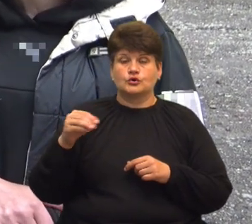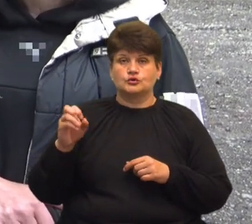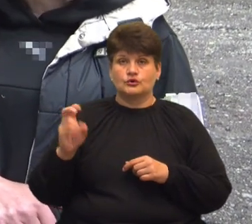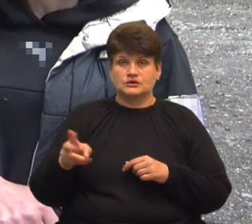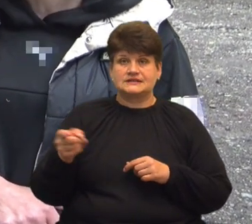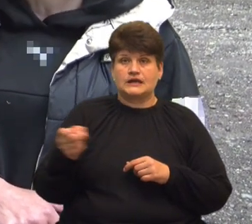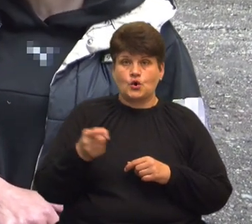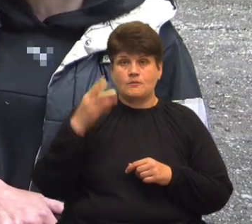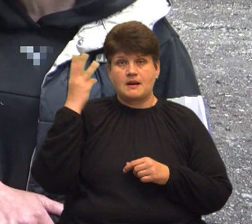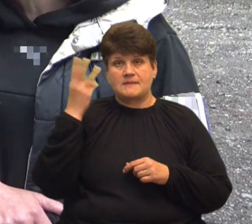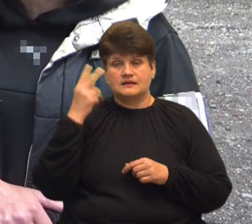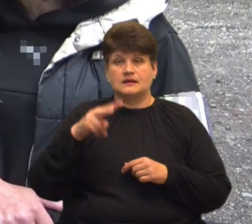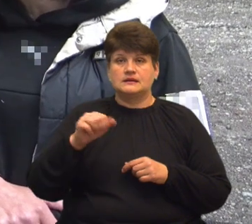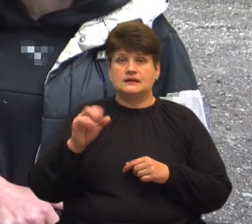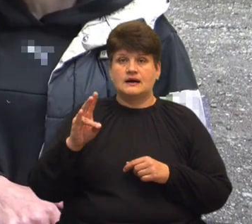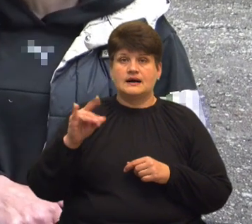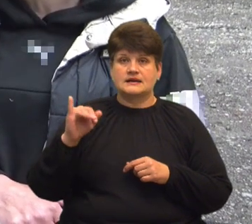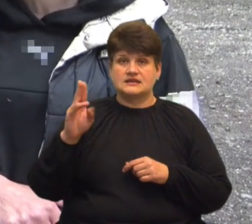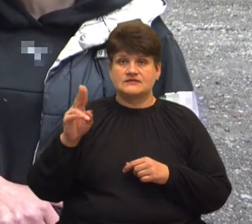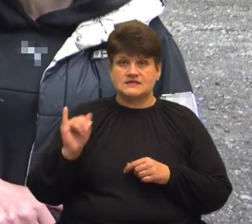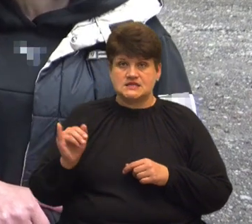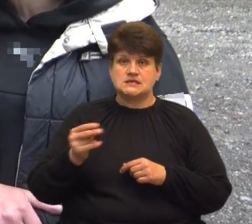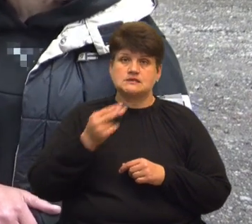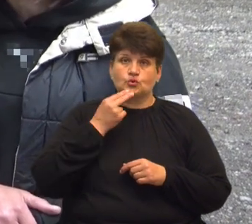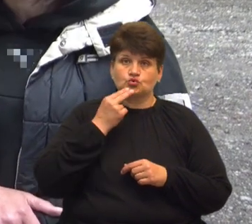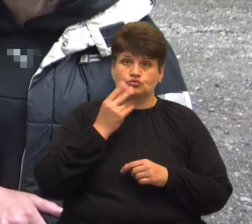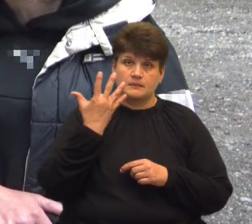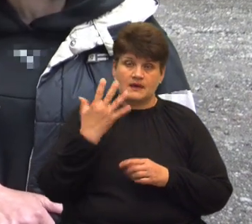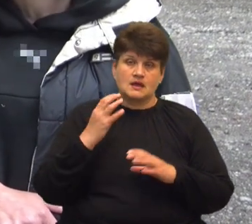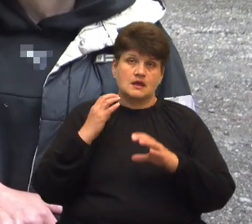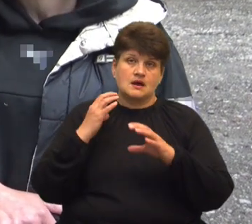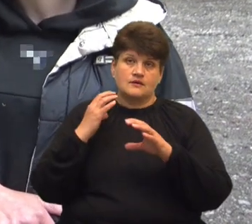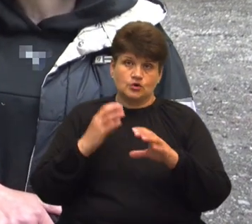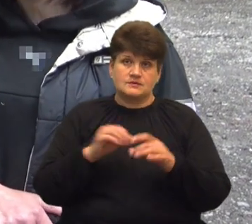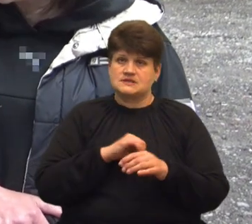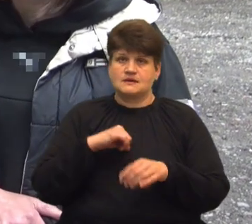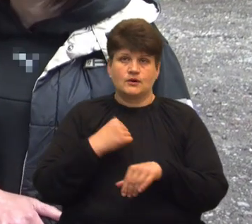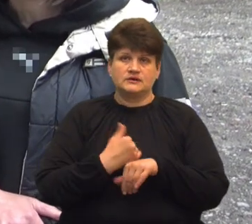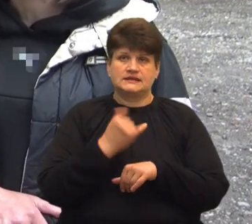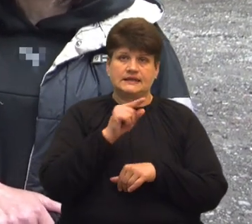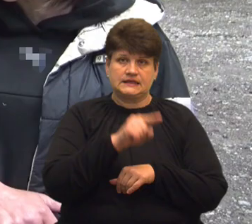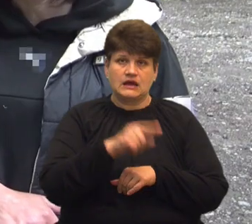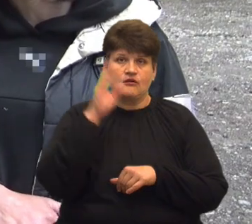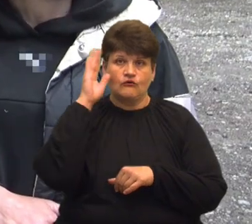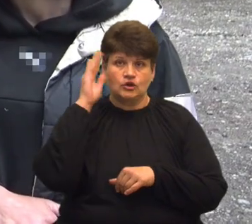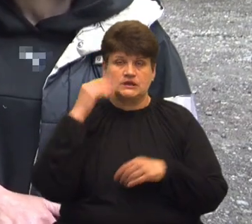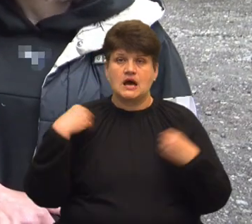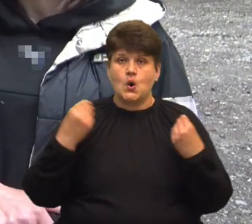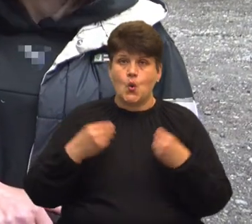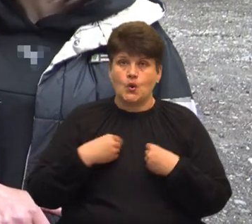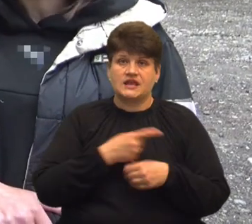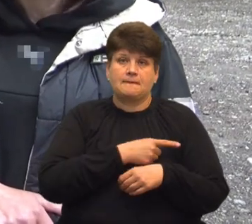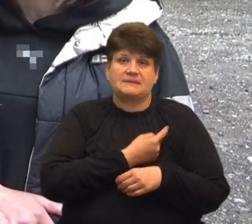Виїжджає туди п'ять бусів з продуктами, вода для них, одяг, медицина.